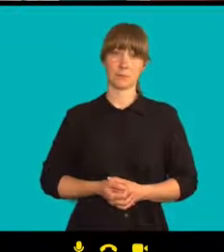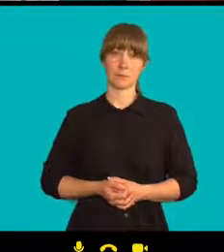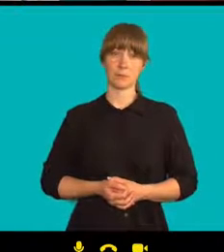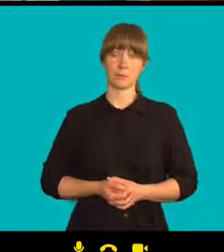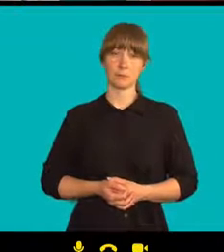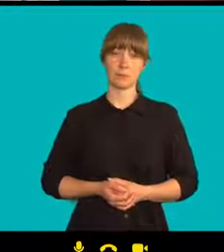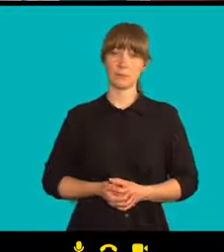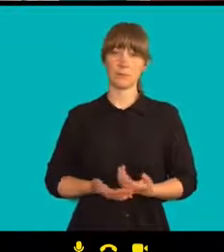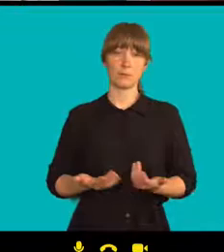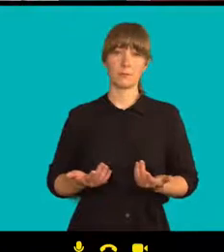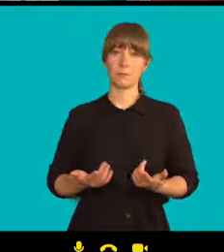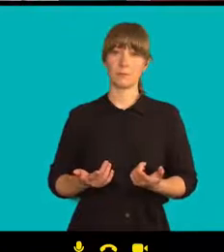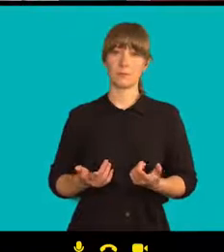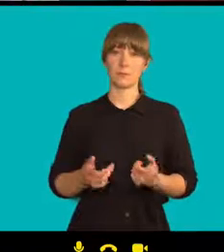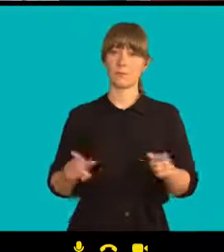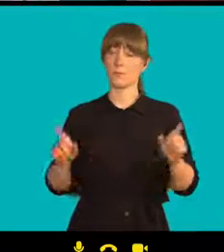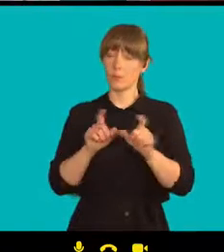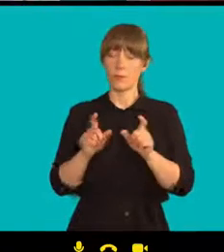Dokud